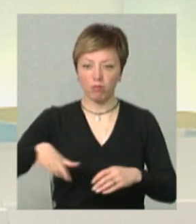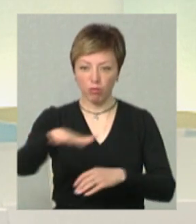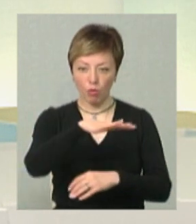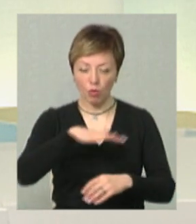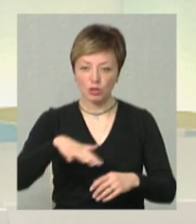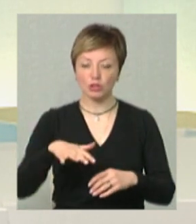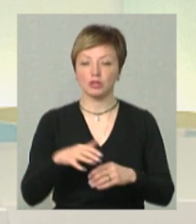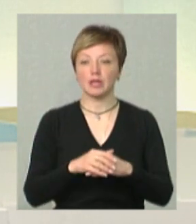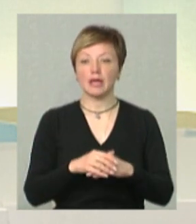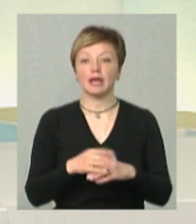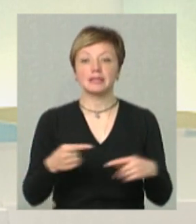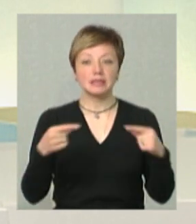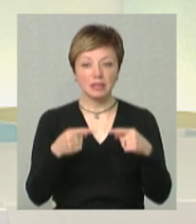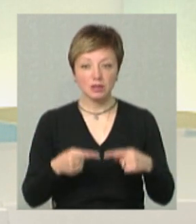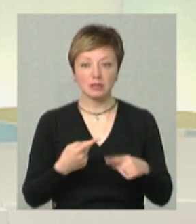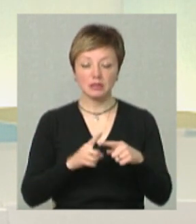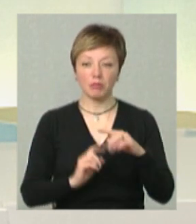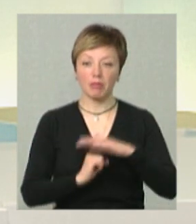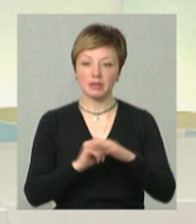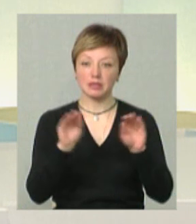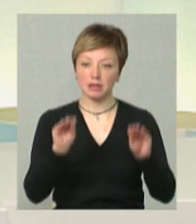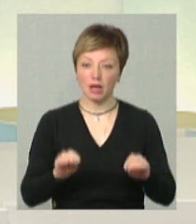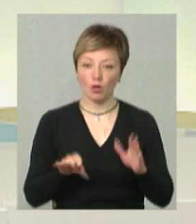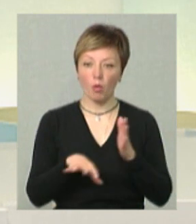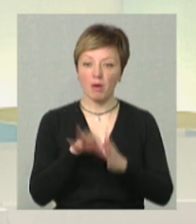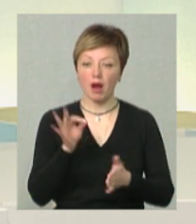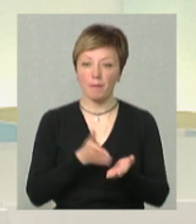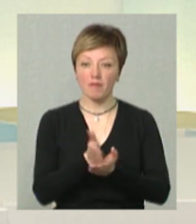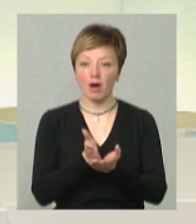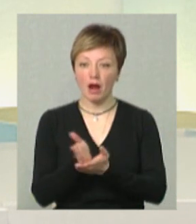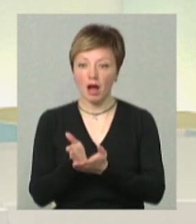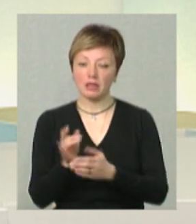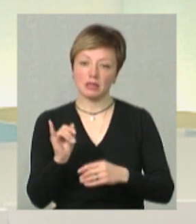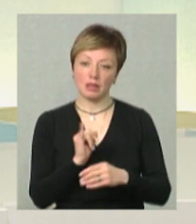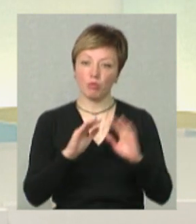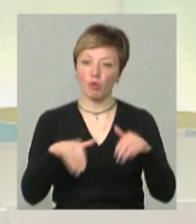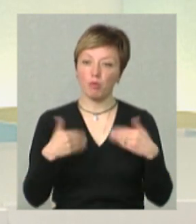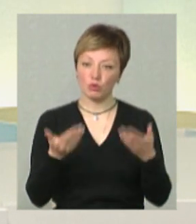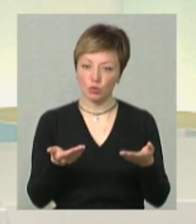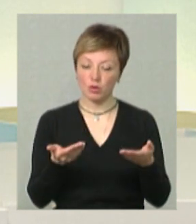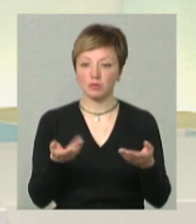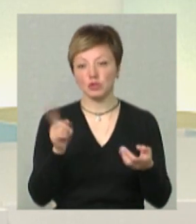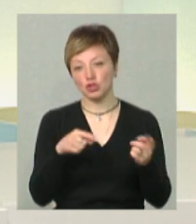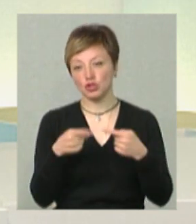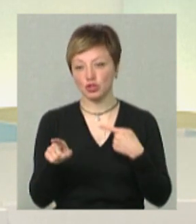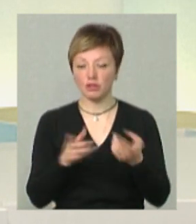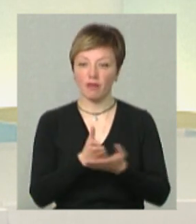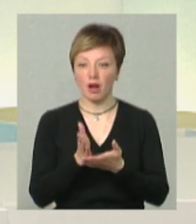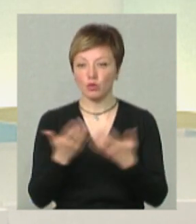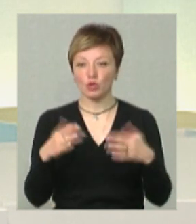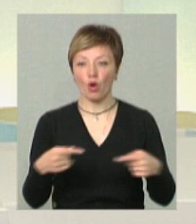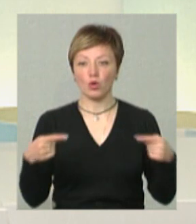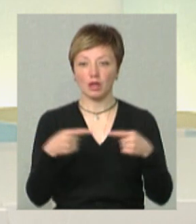Згідно з цих вимог, у нас є база даних, від якої ми обираємо варіанти і пропонуємо ті чи інші варіанти вже